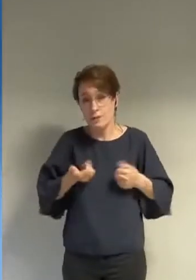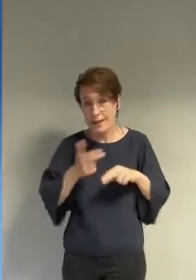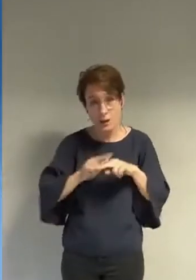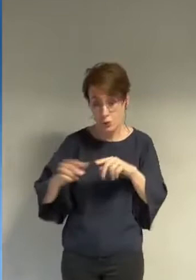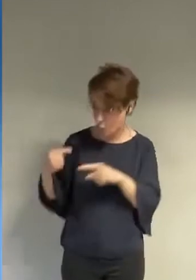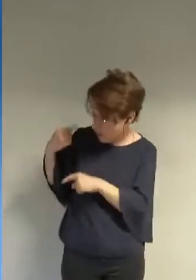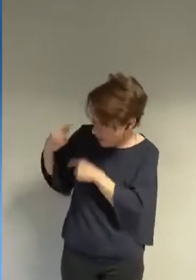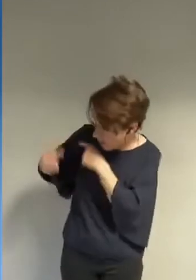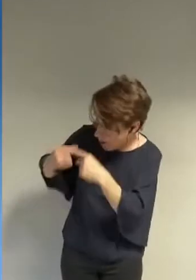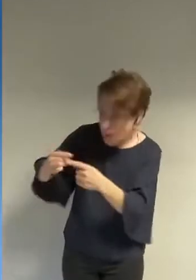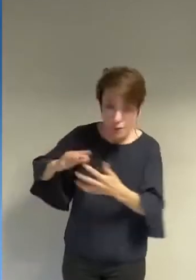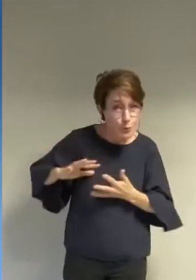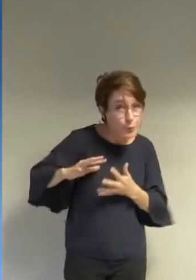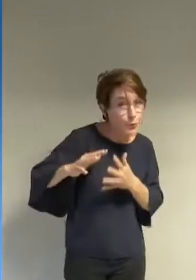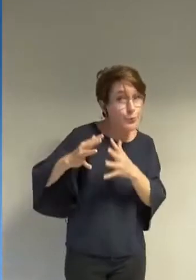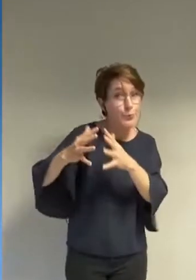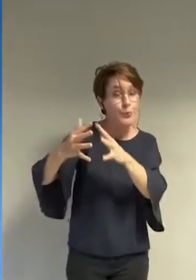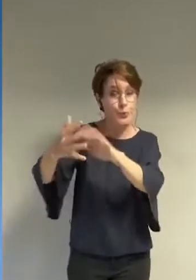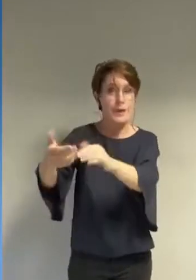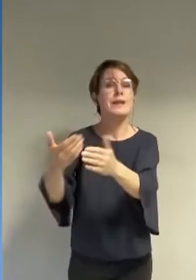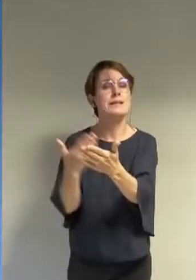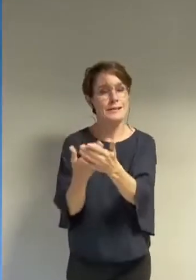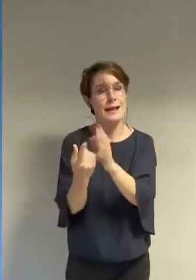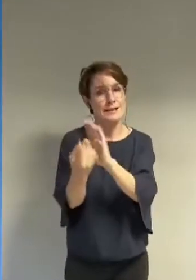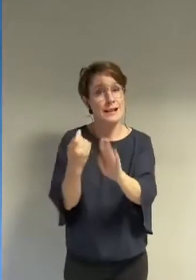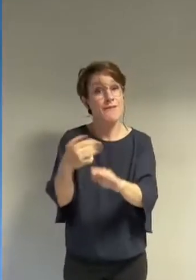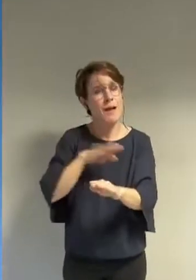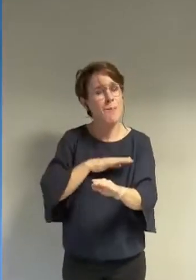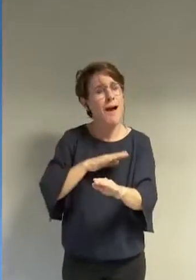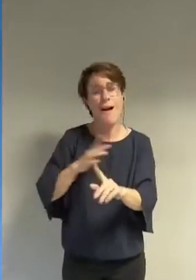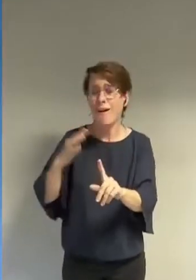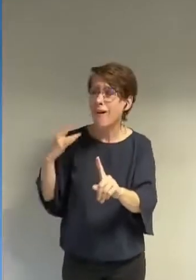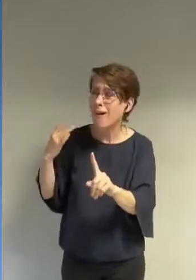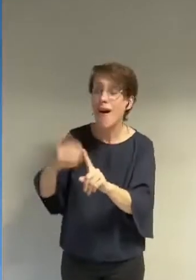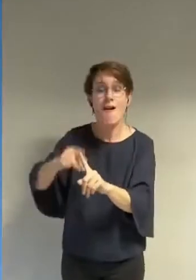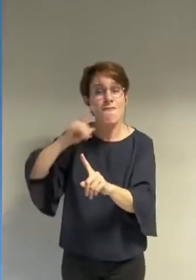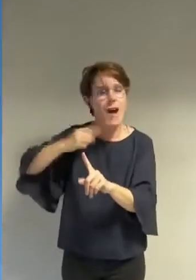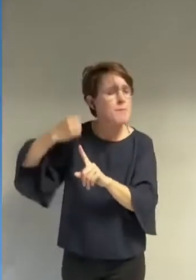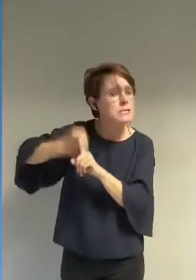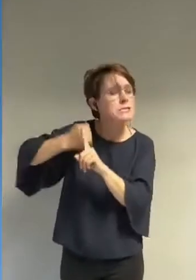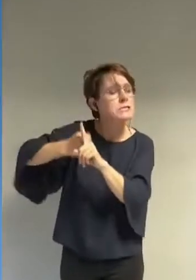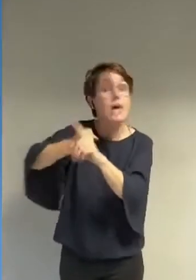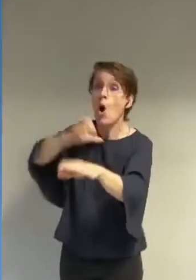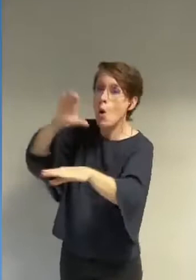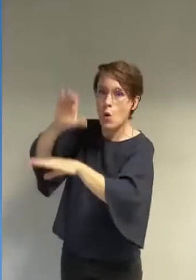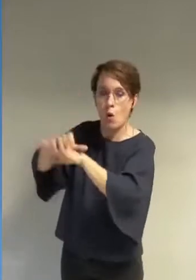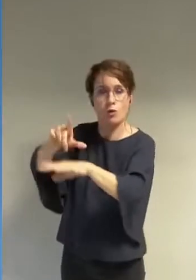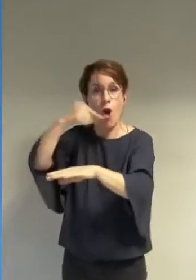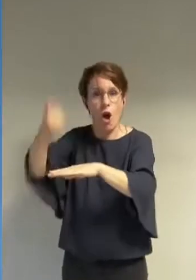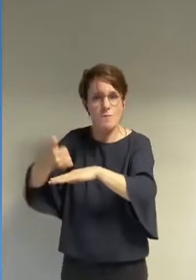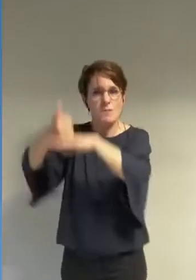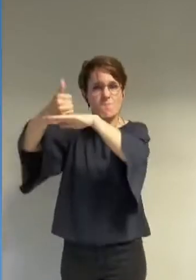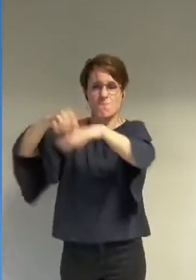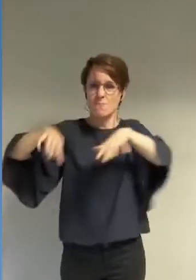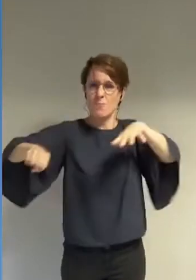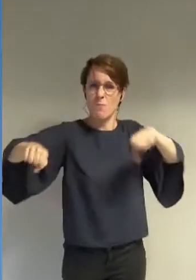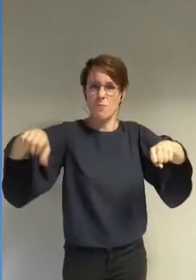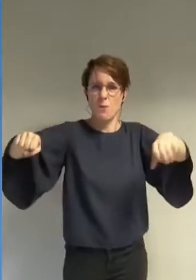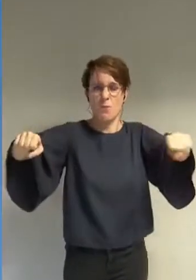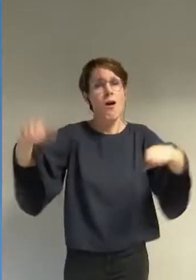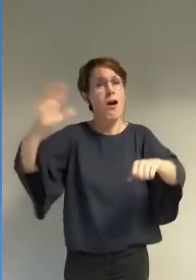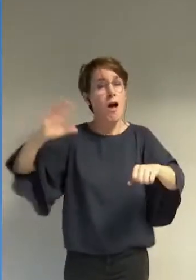portées de nos jours sont la résultante de la lutte des femmes contre l'injonction patriarcale teintée de